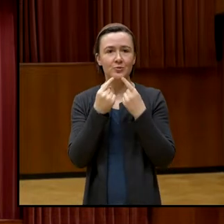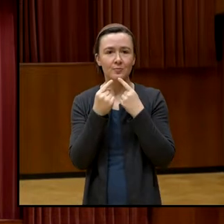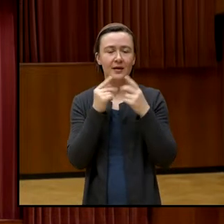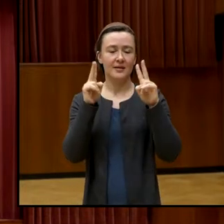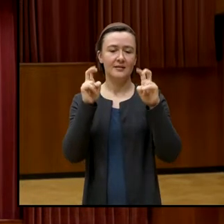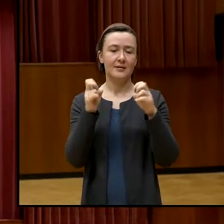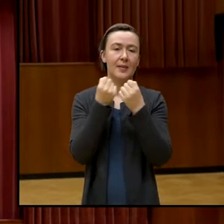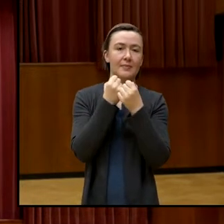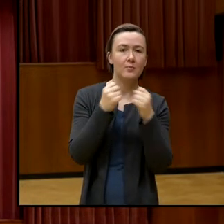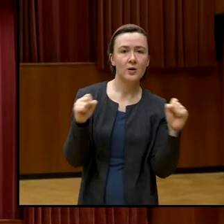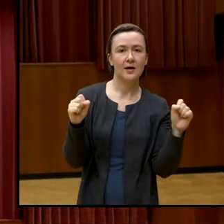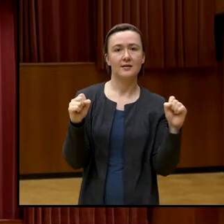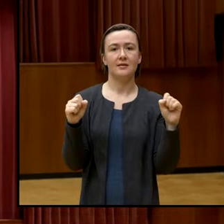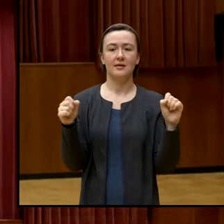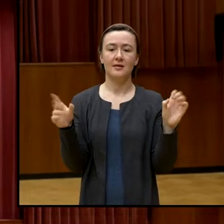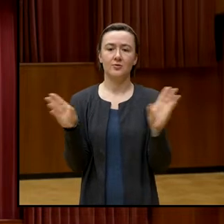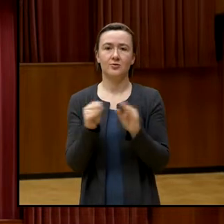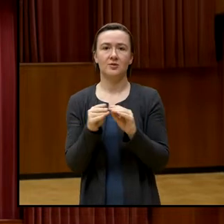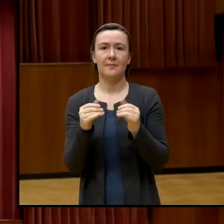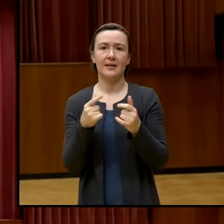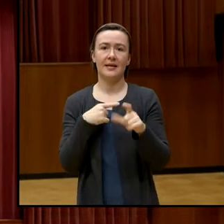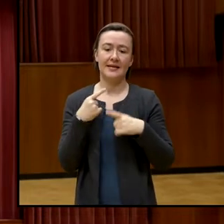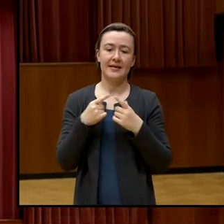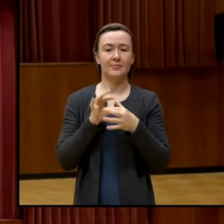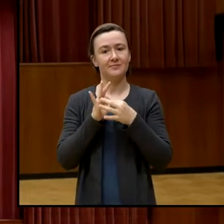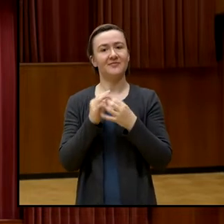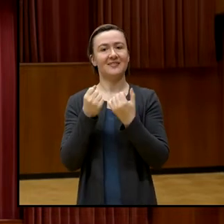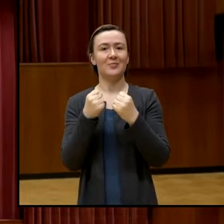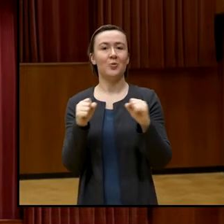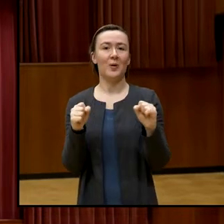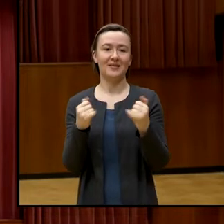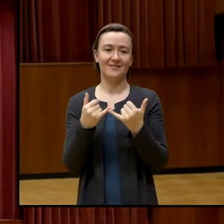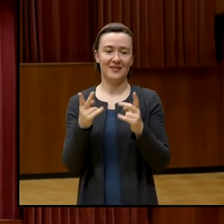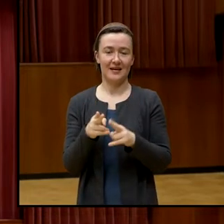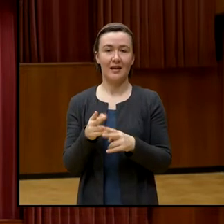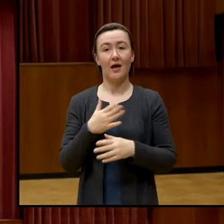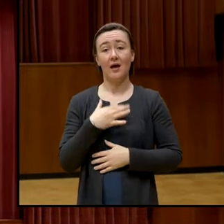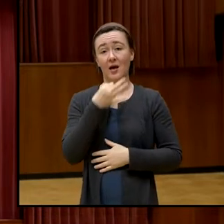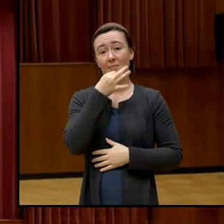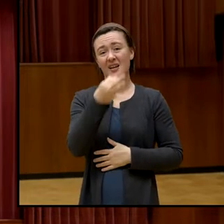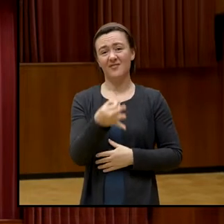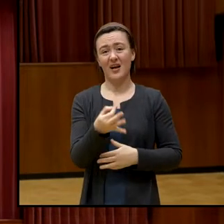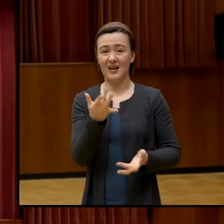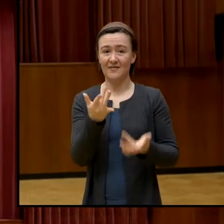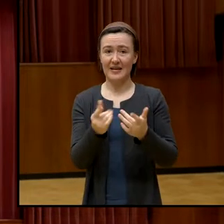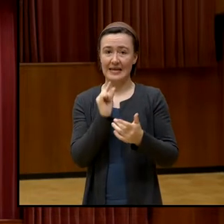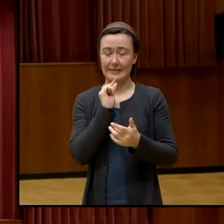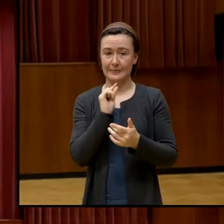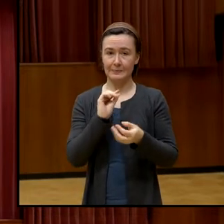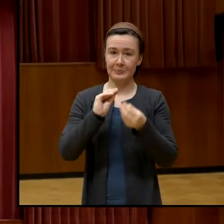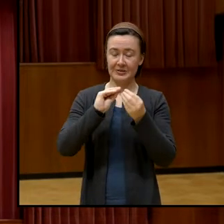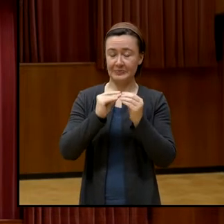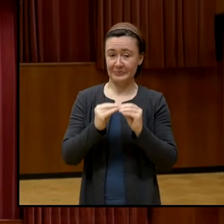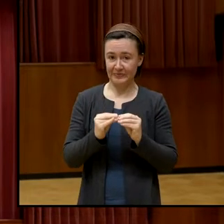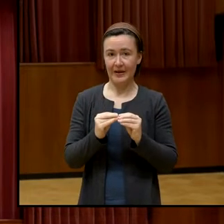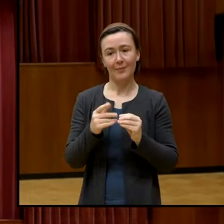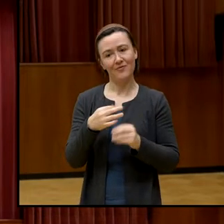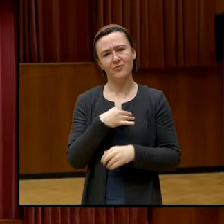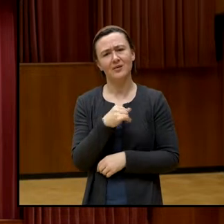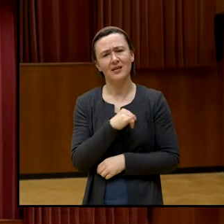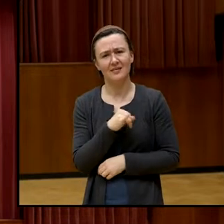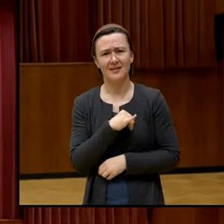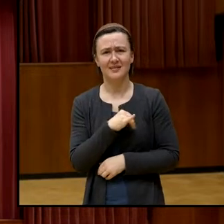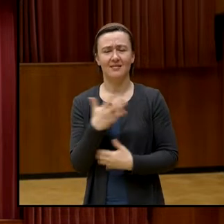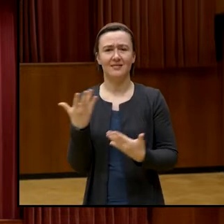demokratisches Zusammenleben sprechen zu dürfen. Ich habe Ihnen eine vielleicht etwas kryptische Frage mitgebracht, aber eine, die mich sehr interessiert. Und zwar, was ist